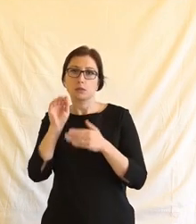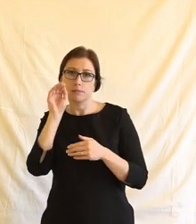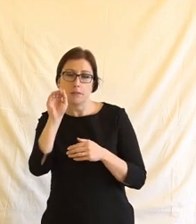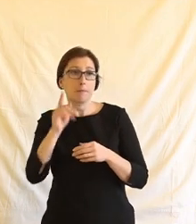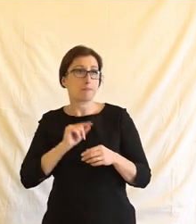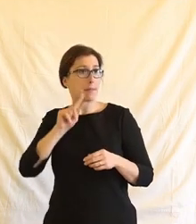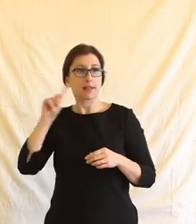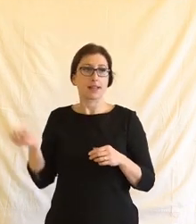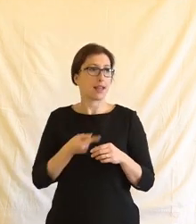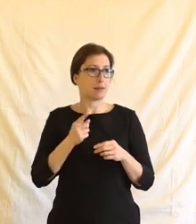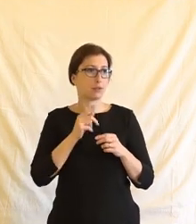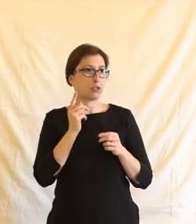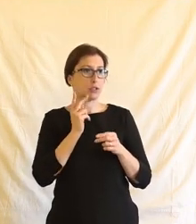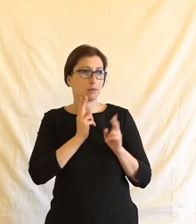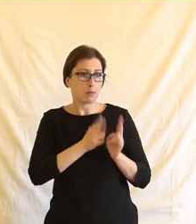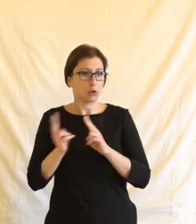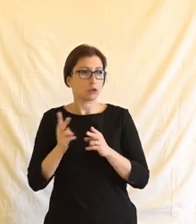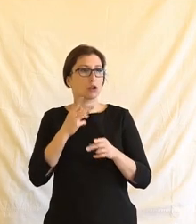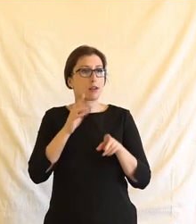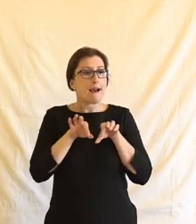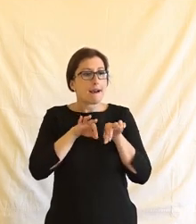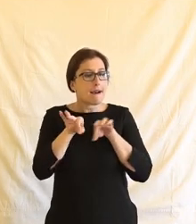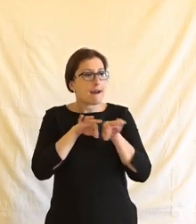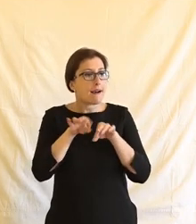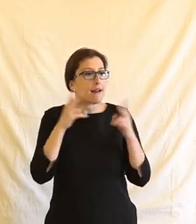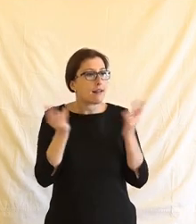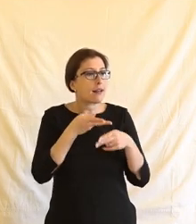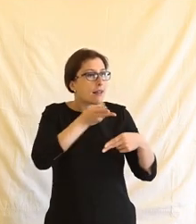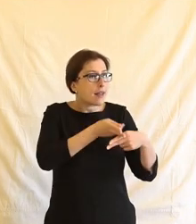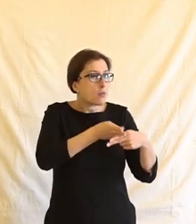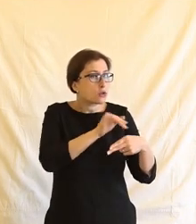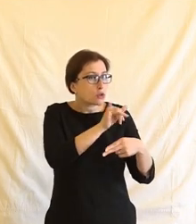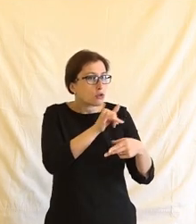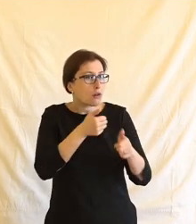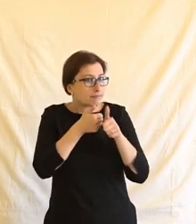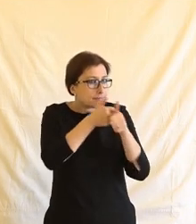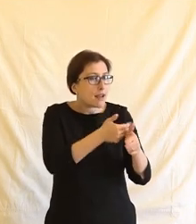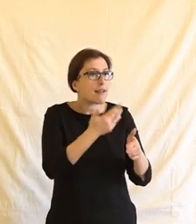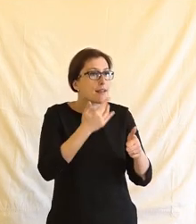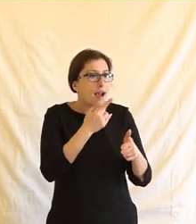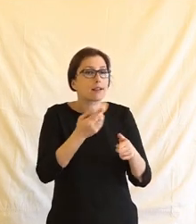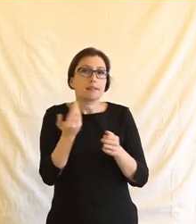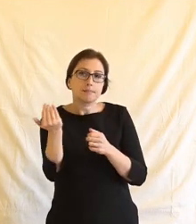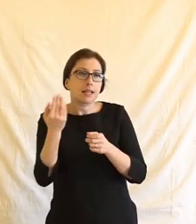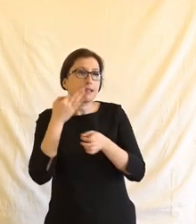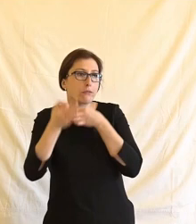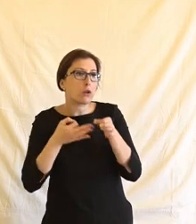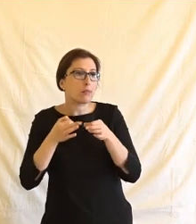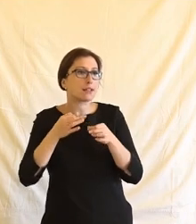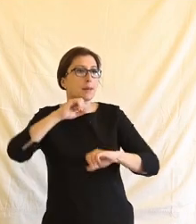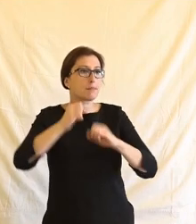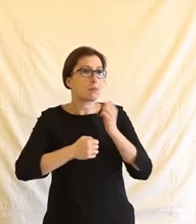že mají skvělé řešení na to, jak budou trasovat nemocné a potenciálně nakažené lidi a že potřebují teda od nás ty databáze o pohybu